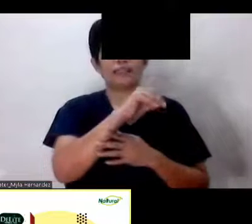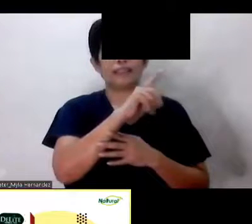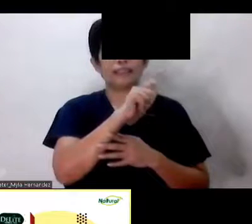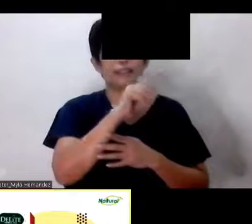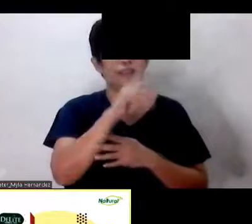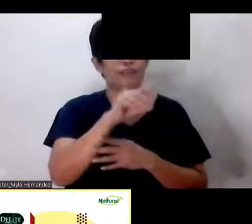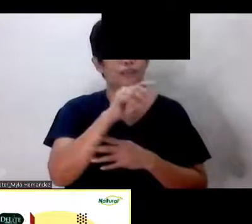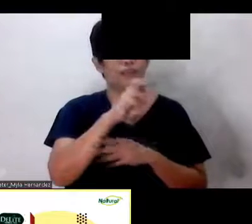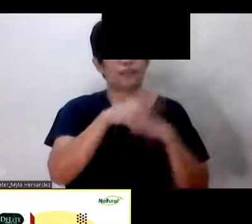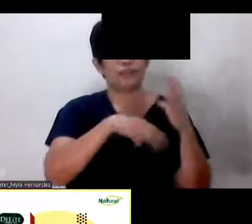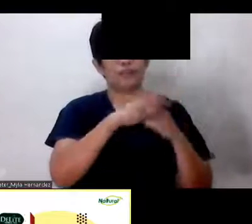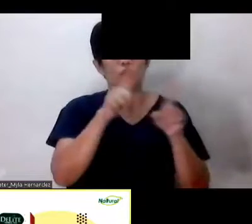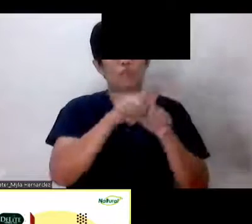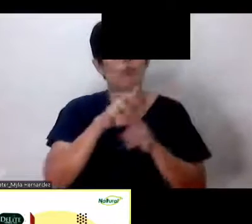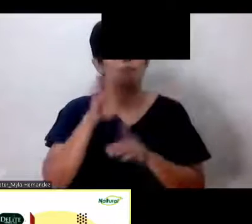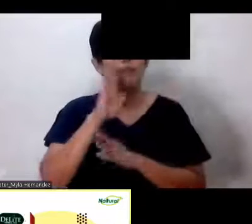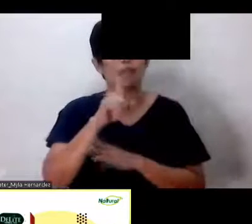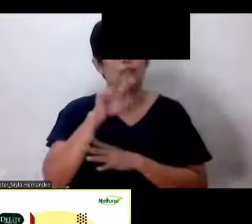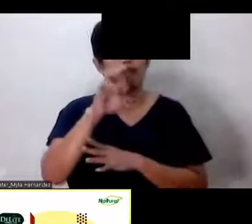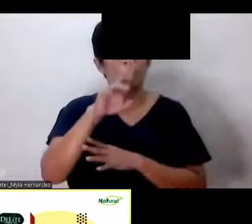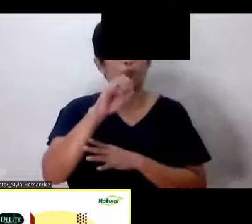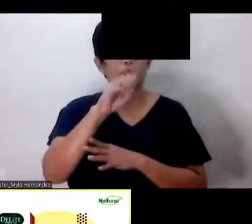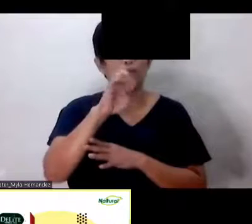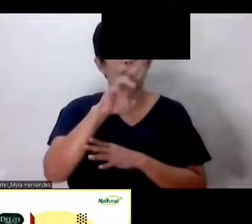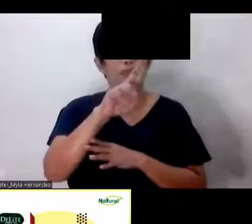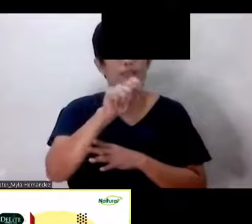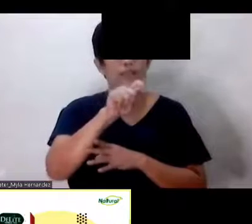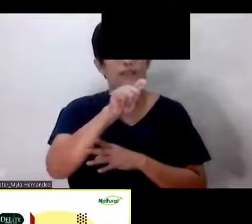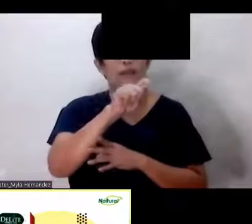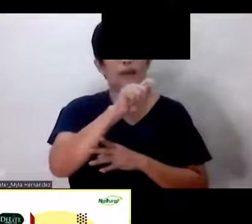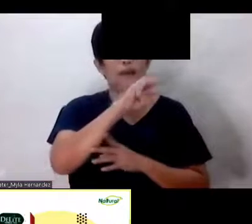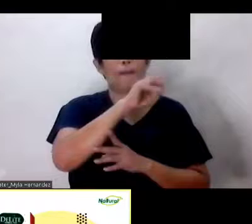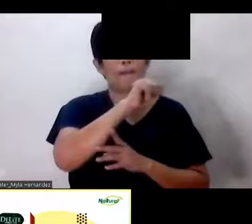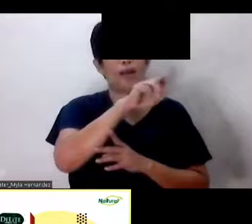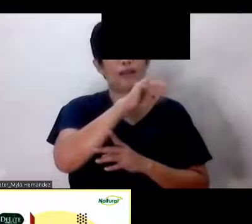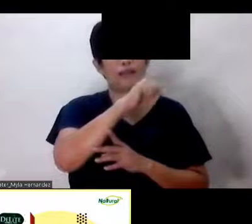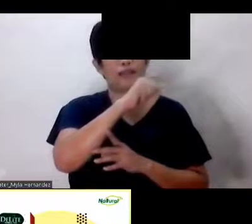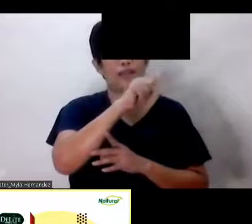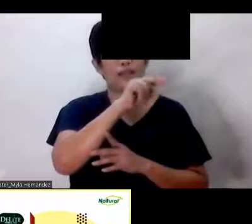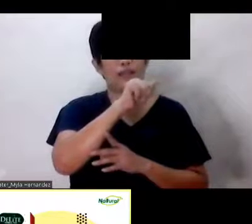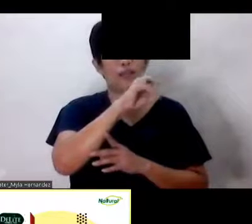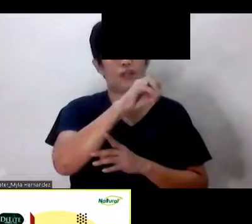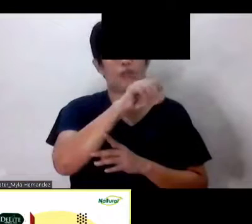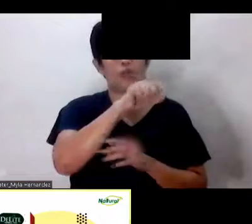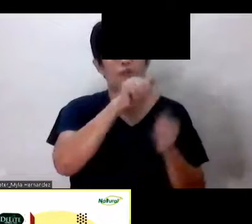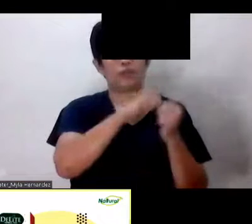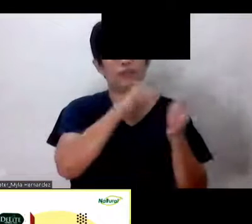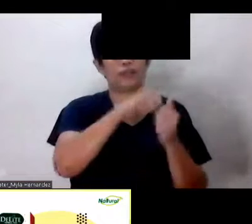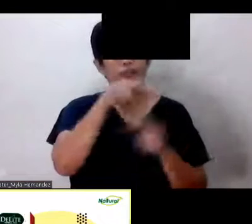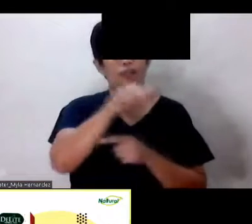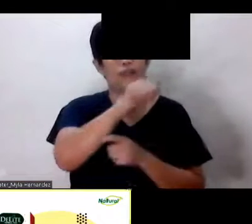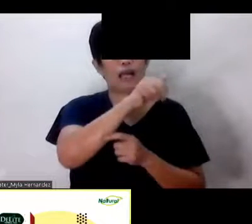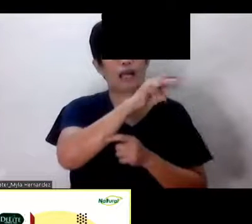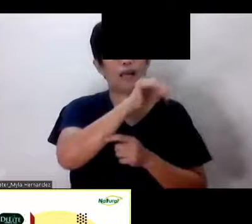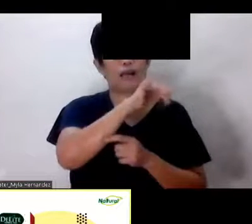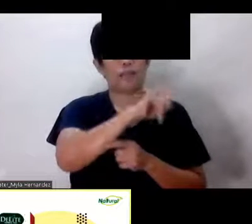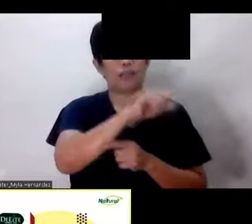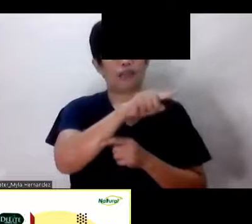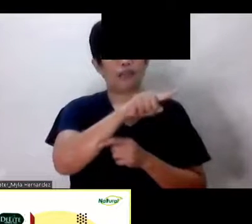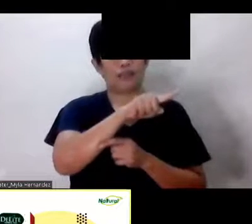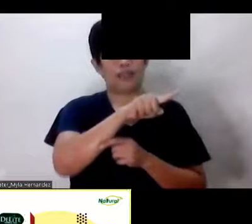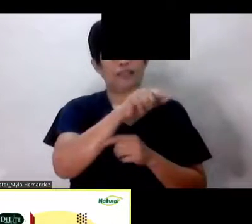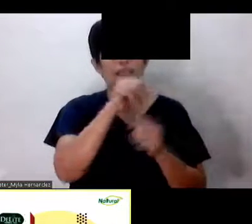Robert Mariano at ang kanyang may bahay na si Ami Mariano ngayong parehong nasa Tagaytay. Enjoy the cold weather